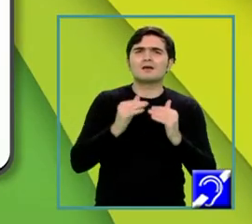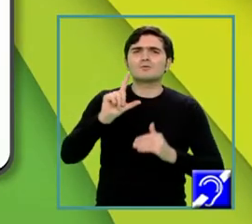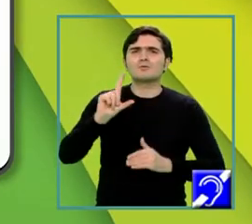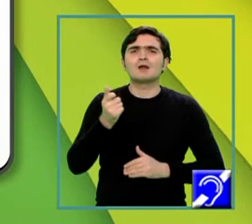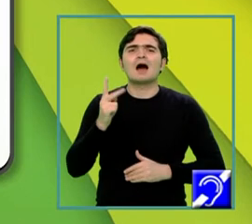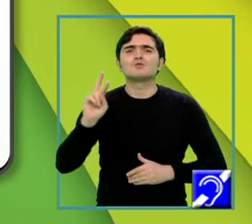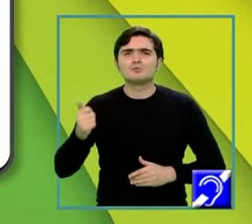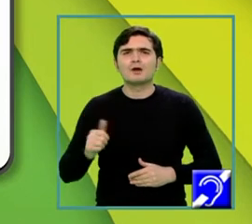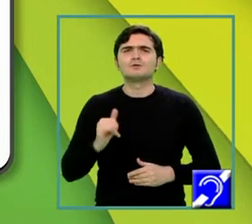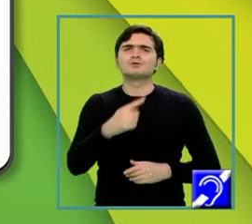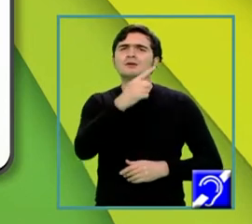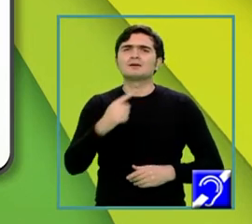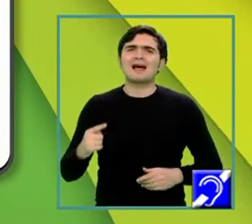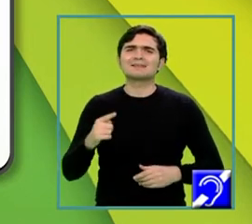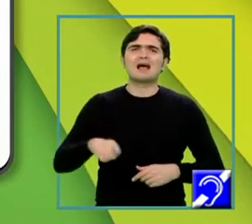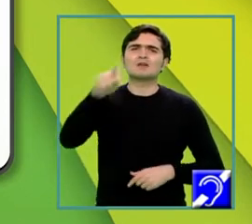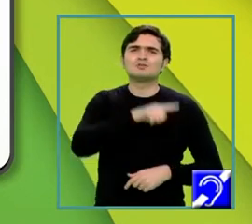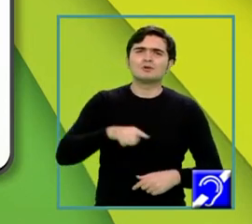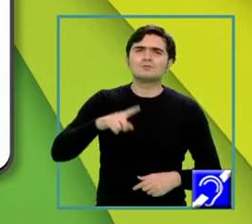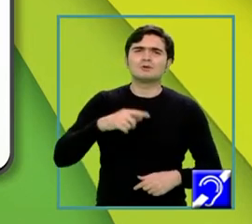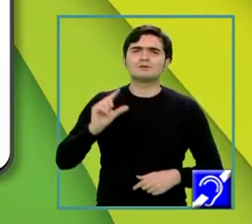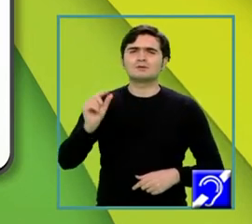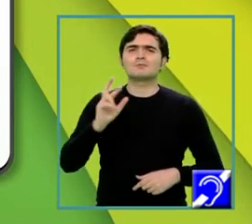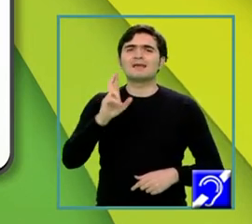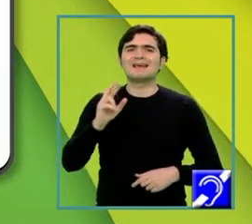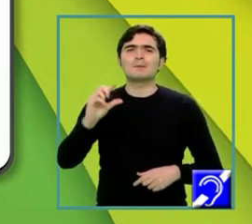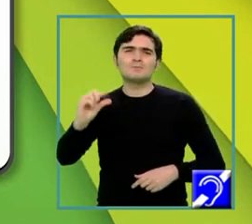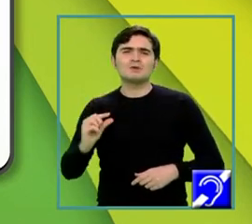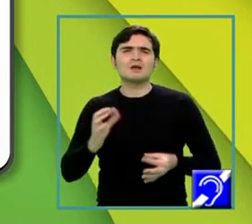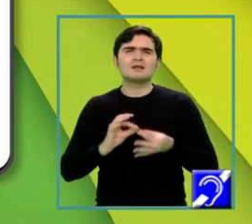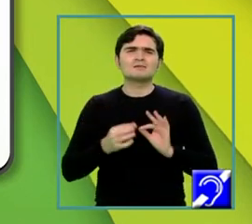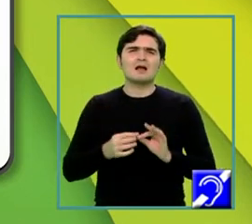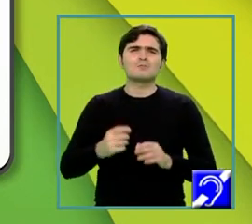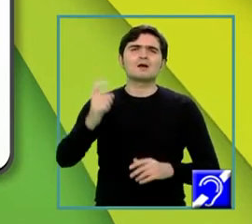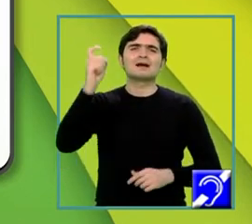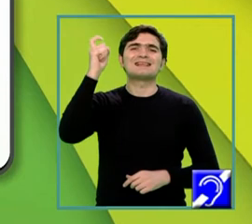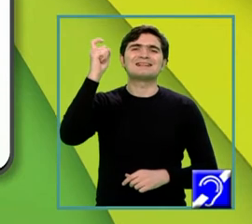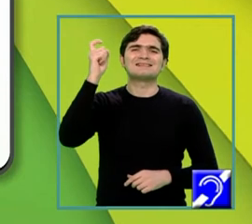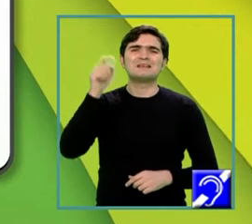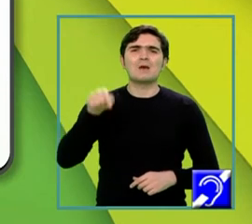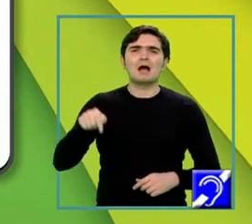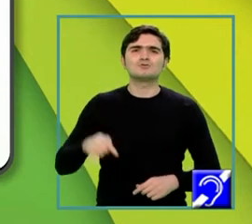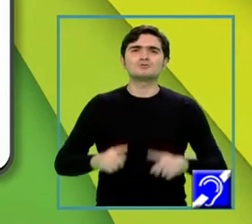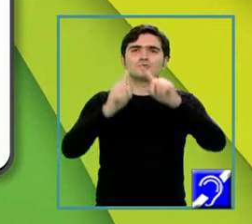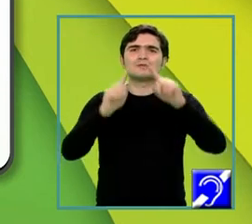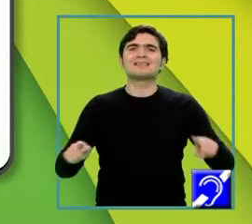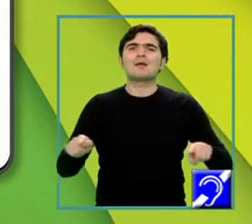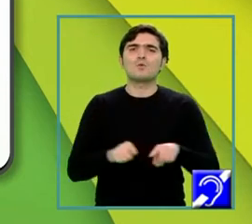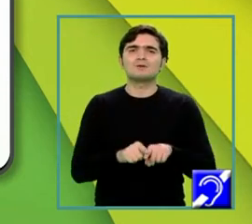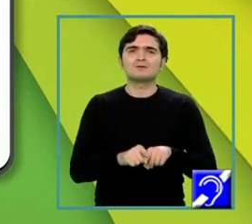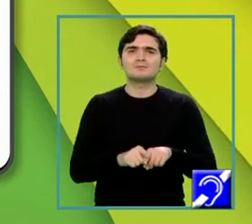hexagonul regulat este egală cu ermica notatiu acolo, care de fapt reprezintă înălțimea unui astfel de triunghi echilateral,